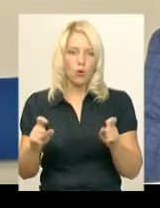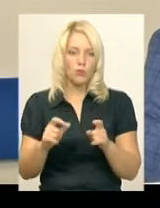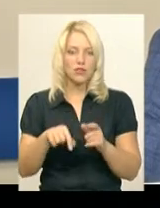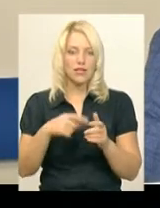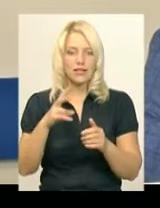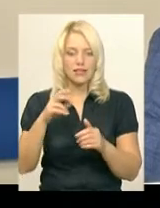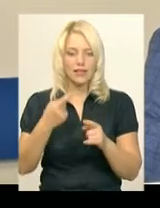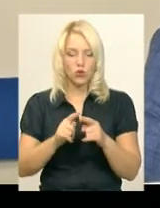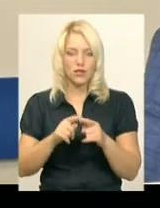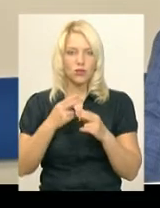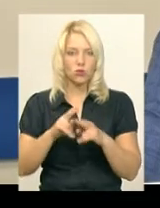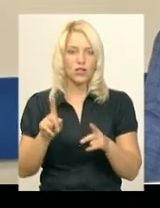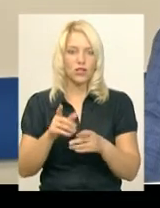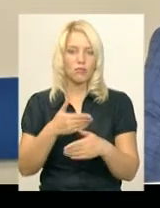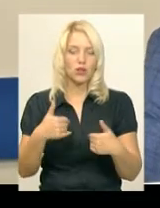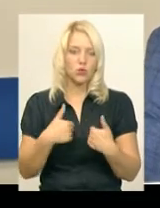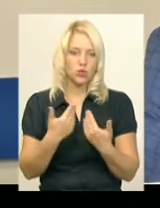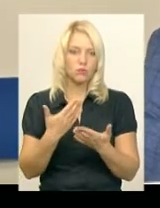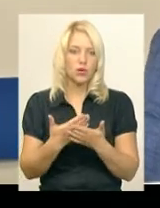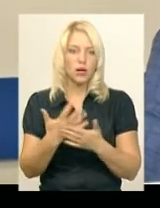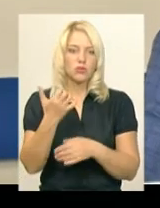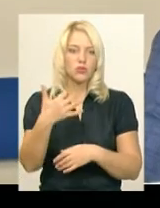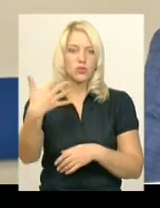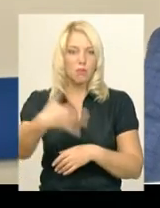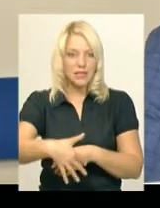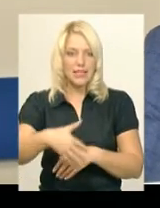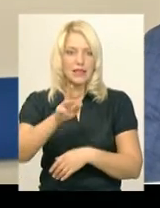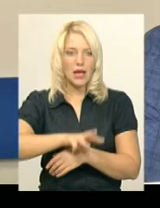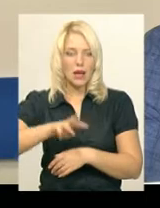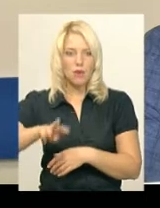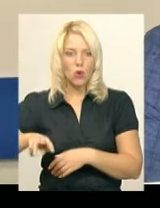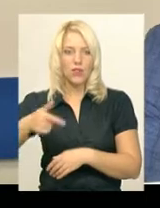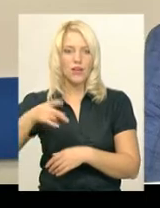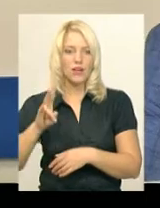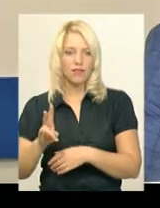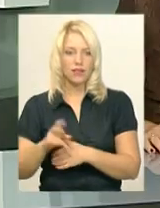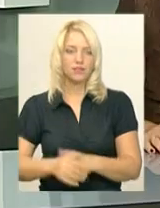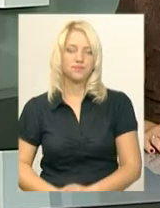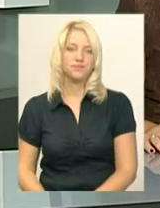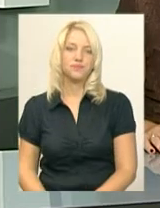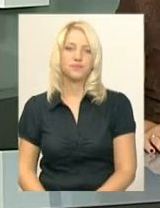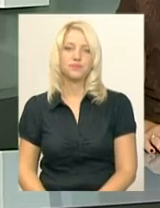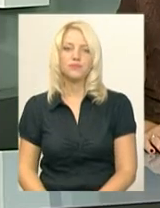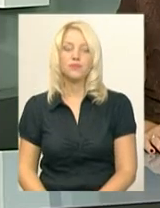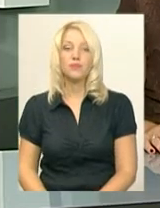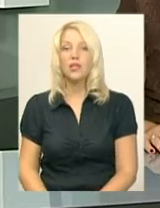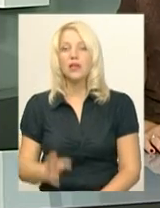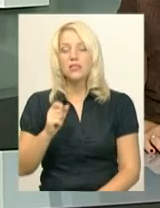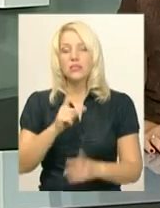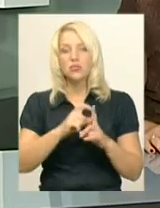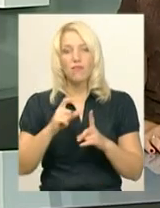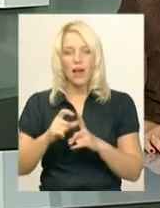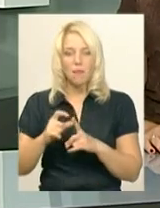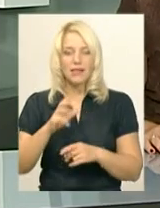тою технологією, якою ми хочемо, буде вартувати приблизно 550 мільйонів гривень. За словами